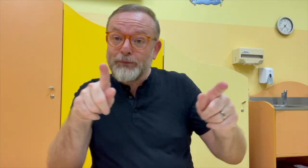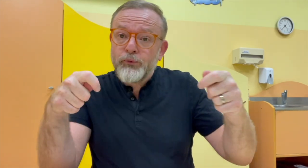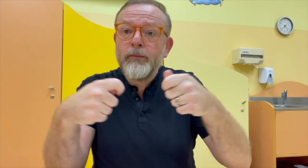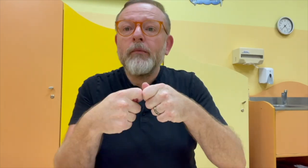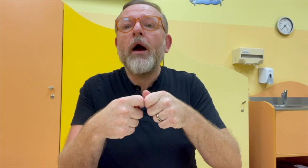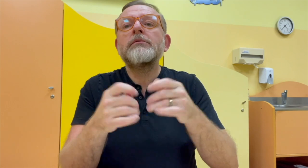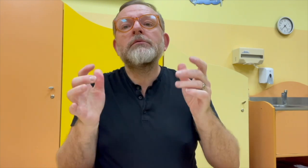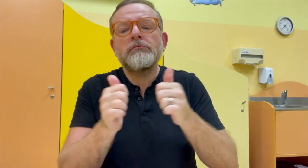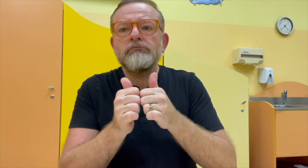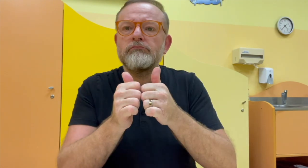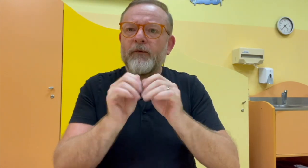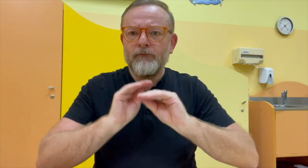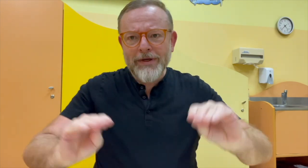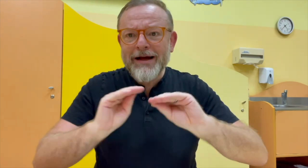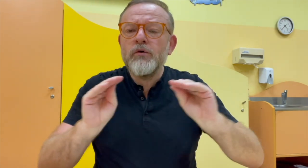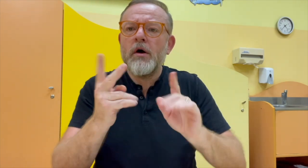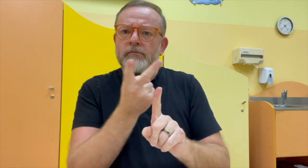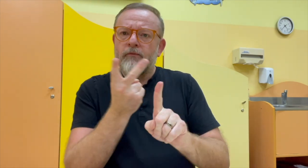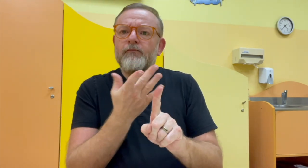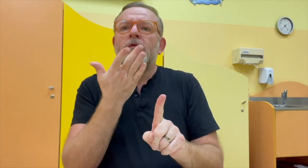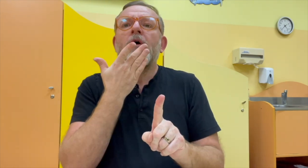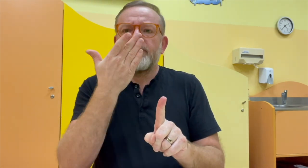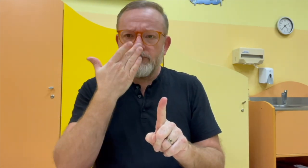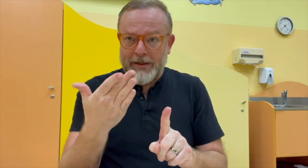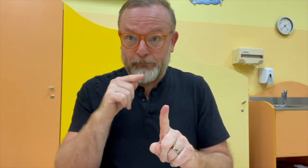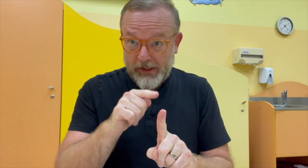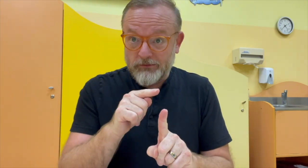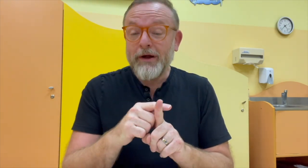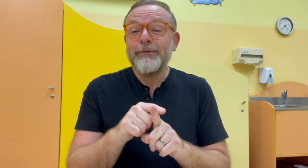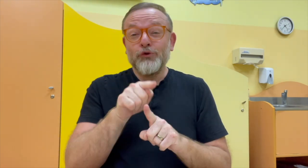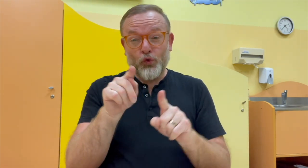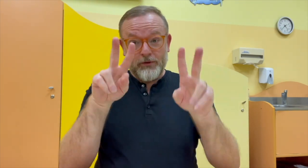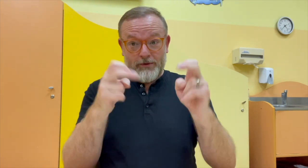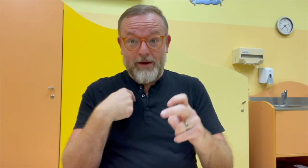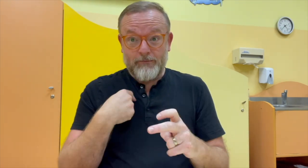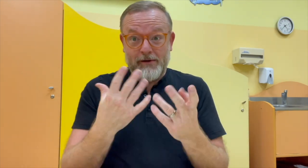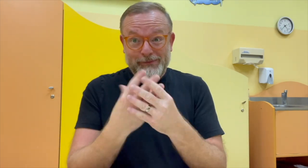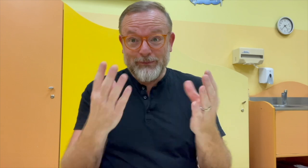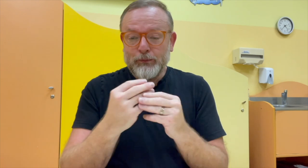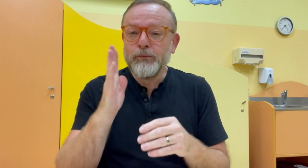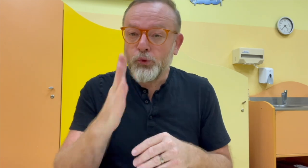slyšících a neslyšících pedagogů při jedné výuce, tedy tandemová výuce. Jak to vypadá?